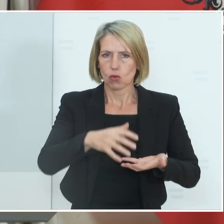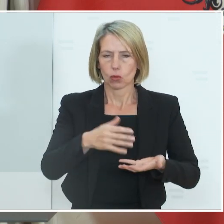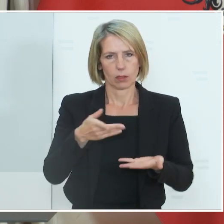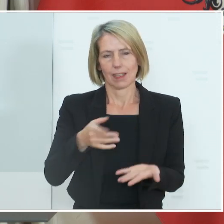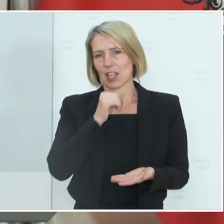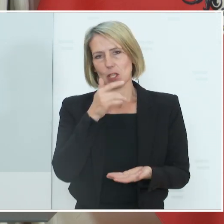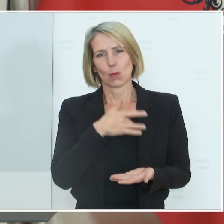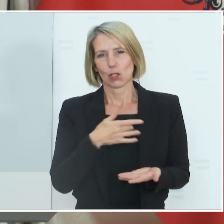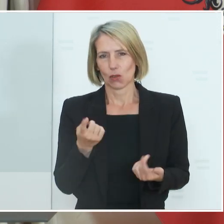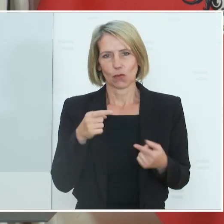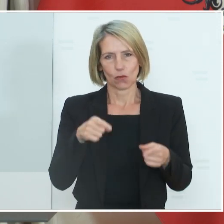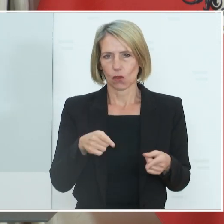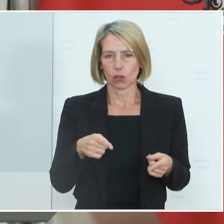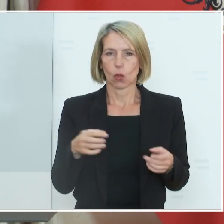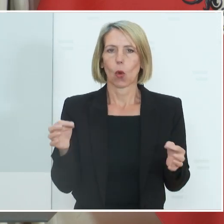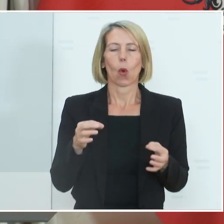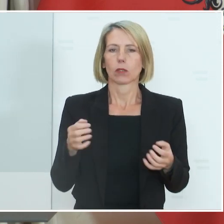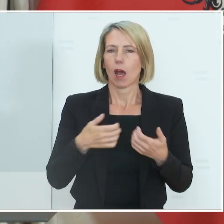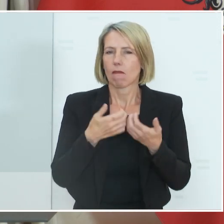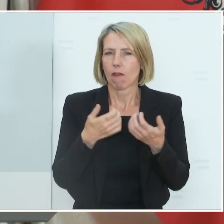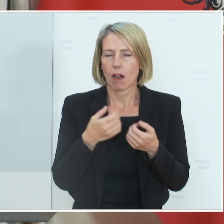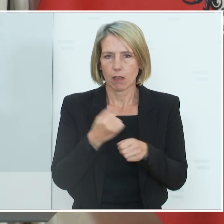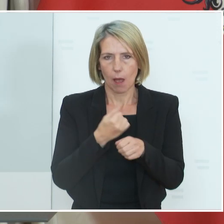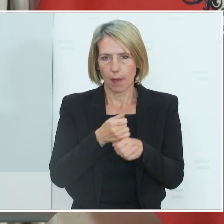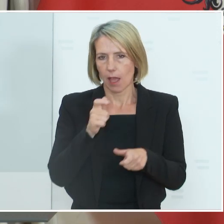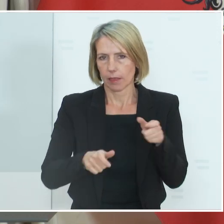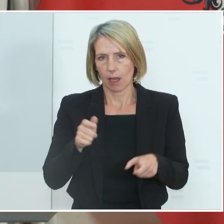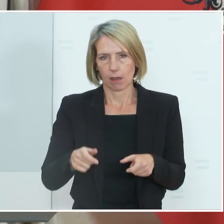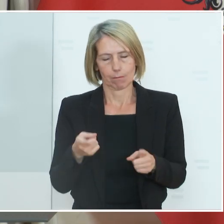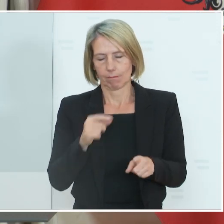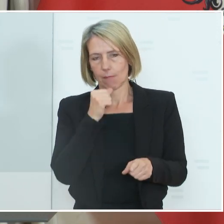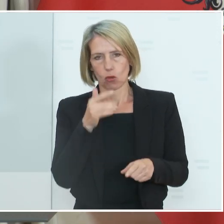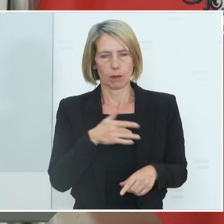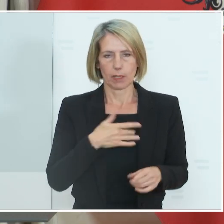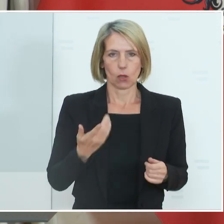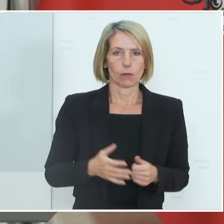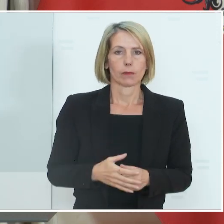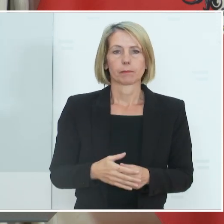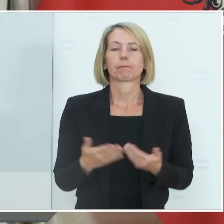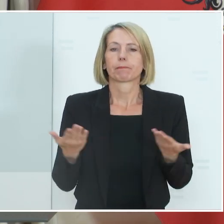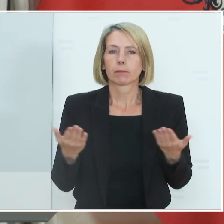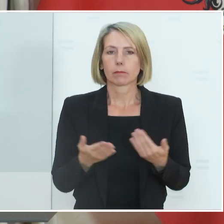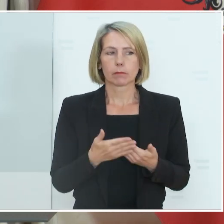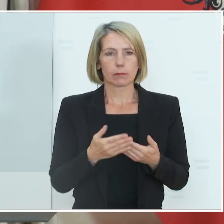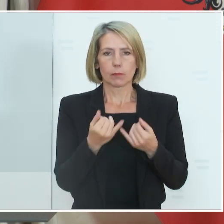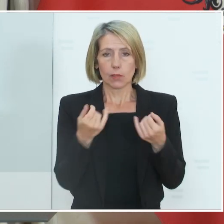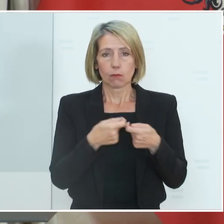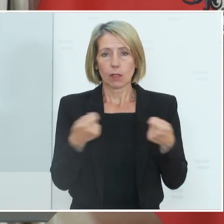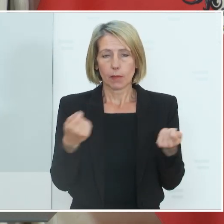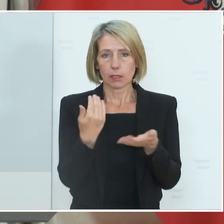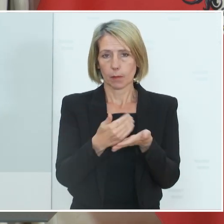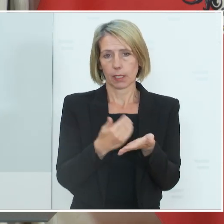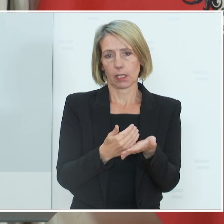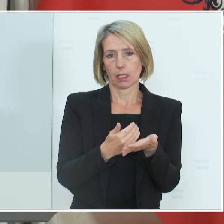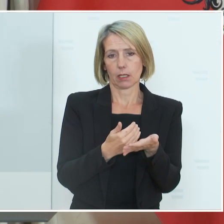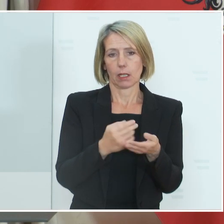betroffen davon oder Förster, die im Wald arbeiten. Wie sind die Maßnahmen geregelt? Eine Anpassung in der